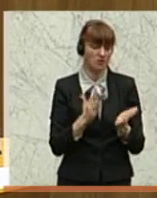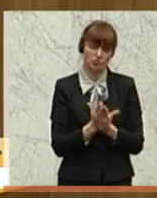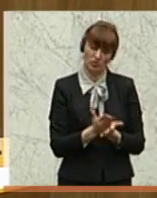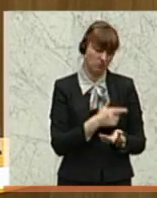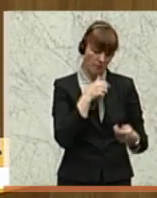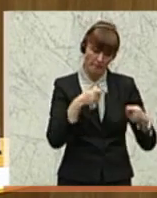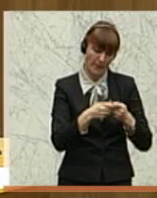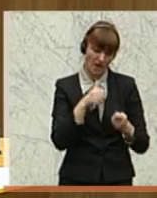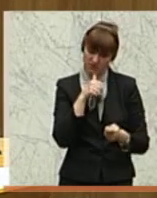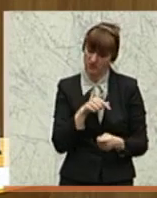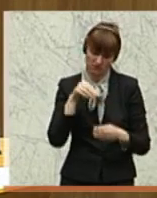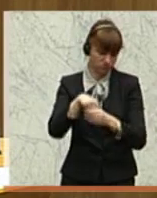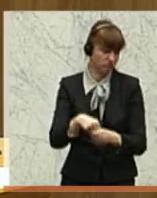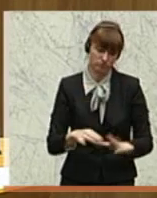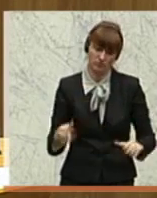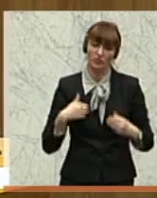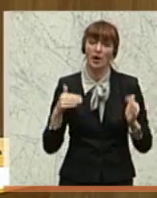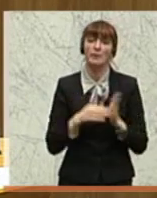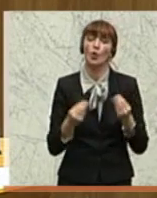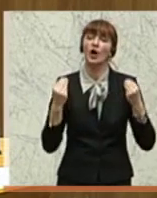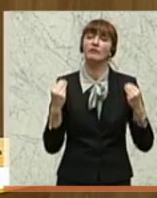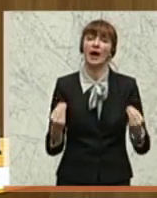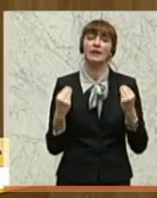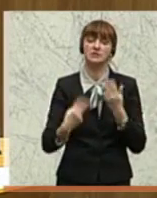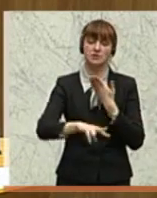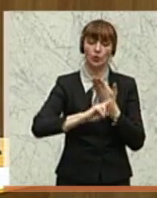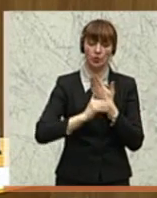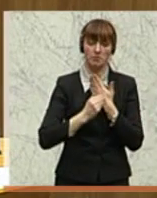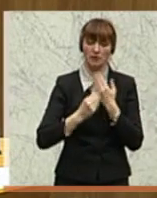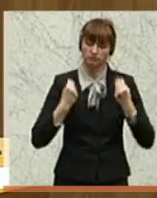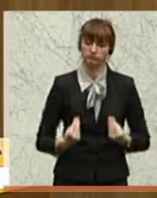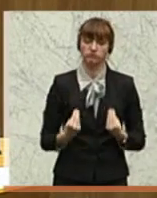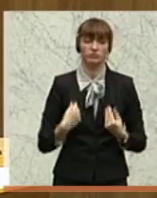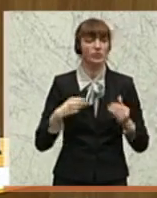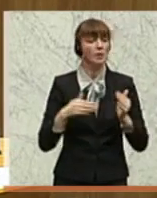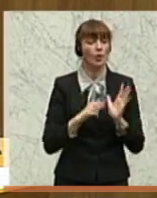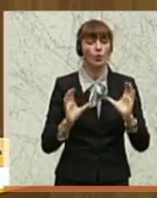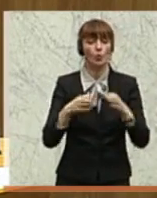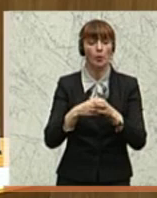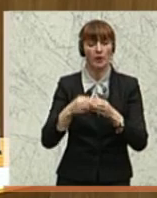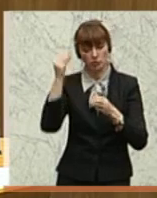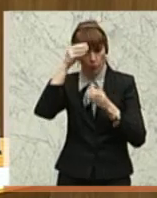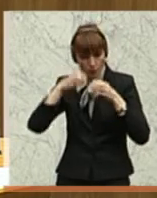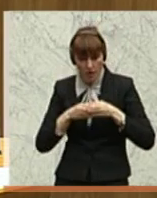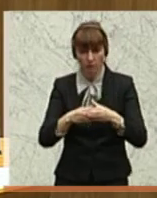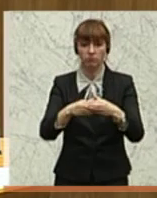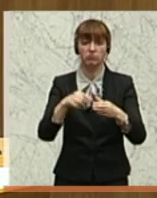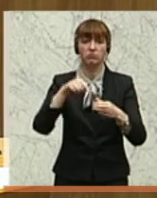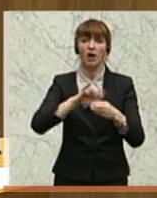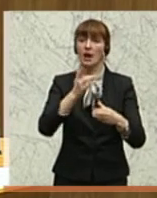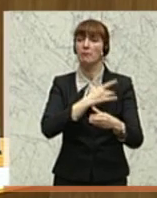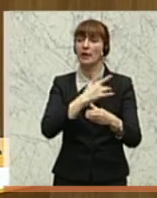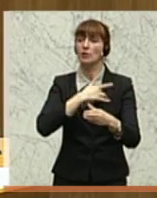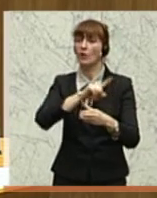Wir brauchen qualifizierte Rückmeldungen. Wir brauchen ganze Gruppen, die an Schulen gehen, die mit allen Betroffenen